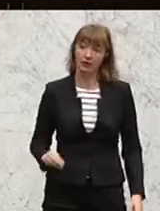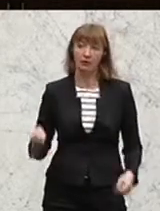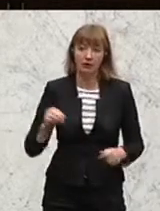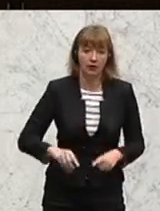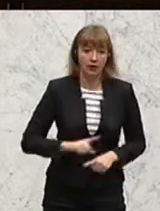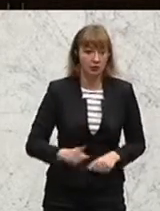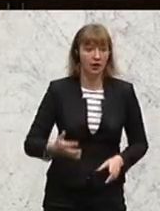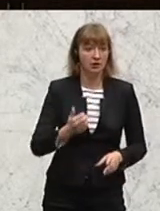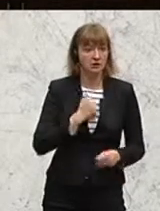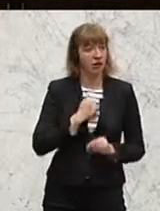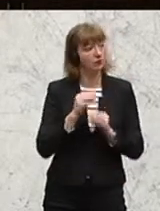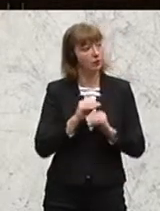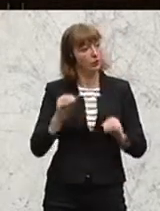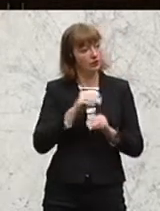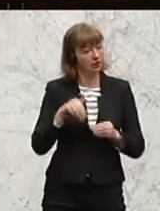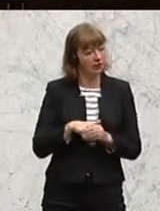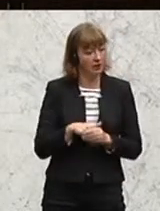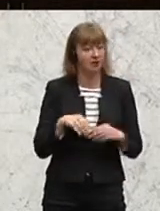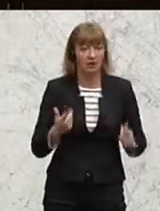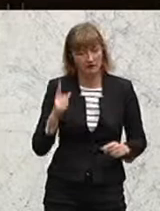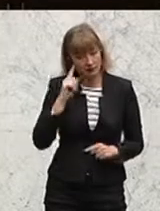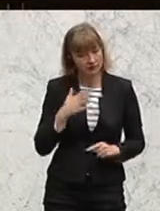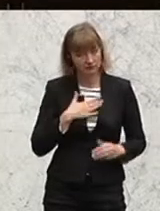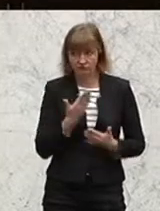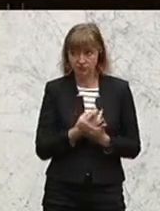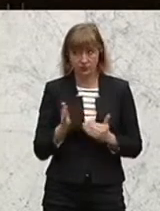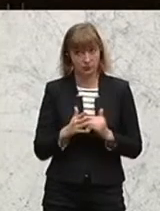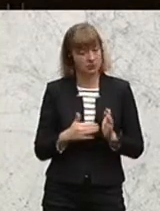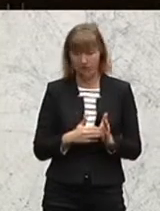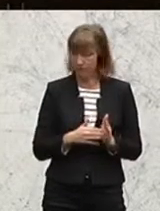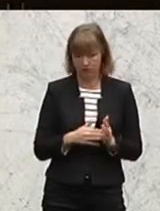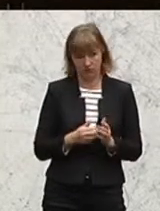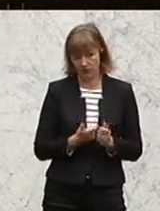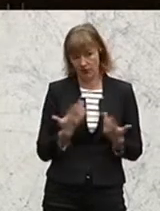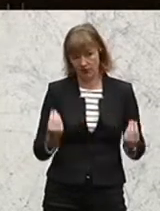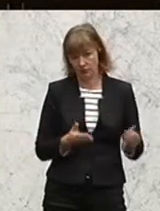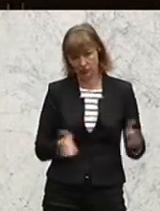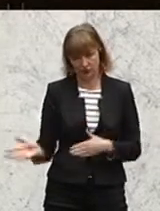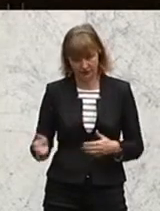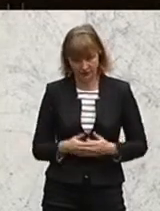überhaupt zu einem Lehrinhalt kommt, dann weiß ich, dass in unserem Bildungssystem einiges falsch läuft.